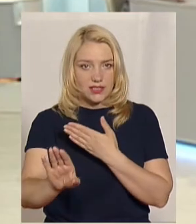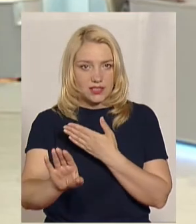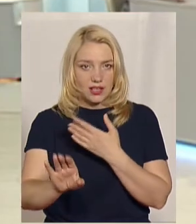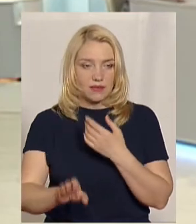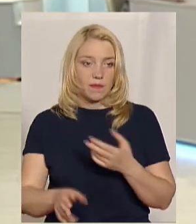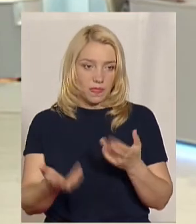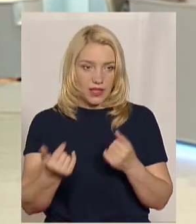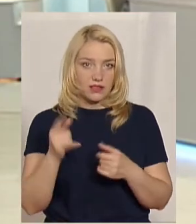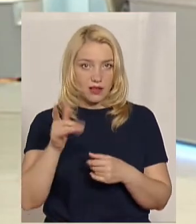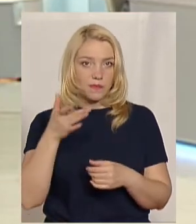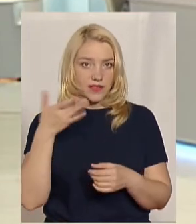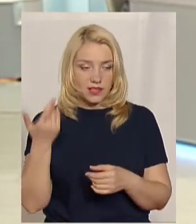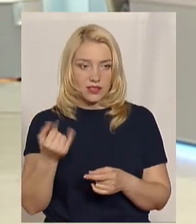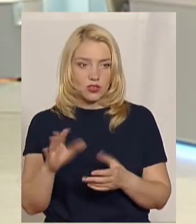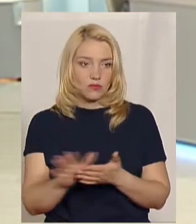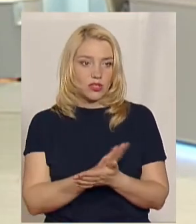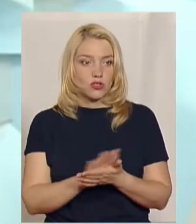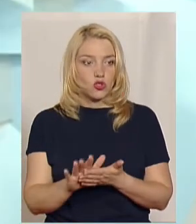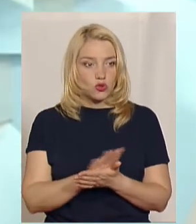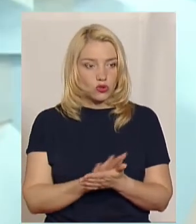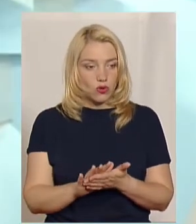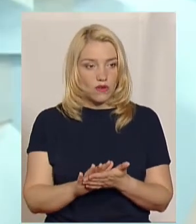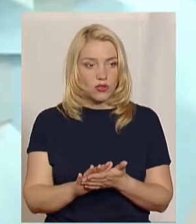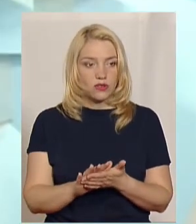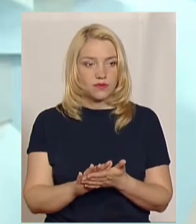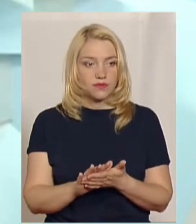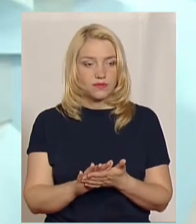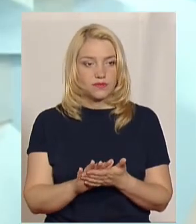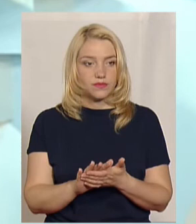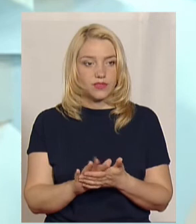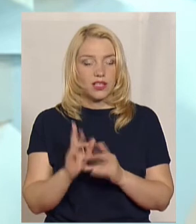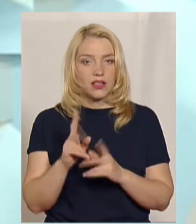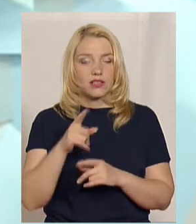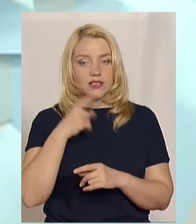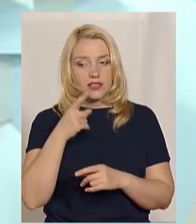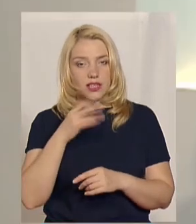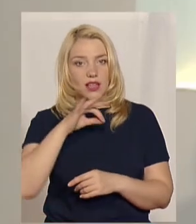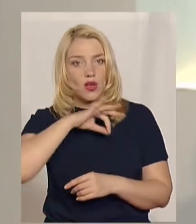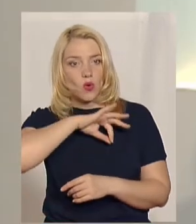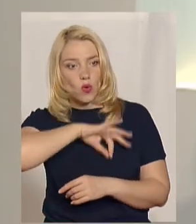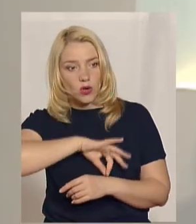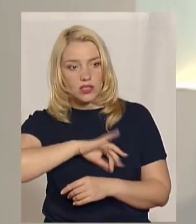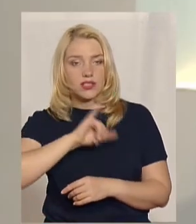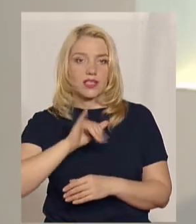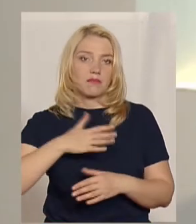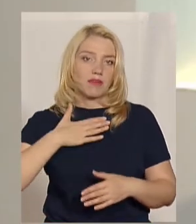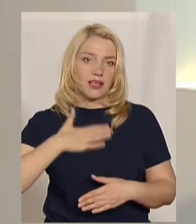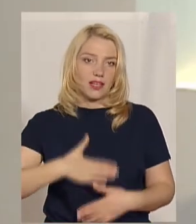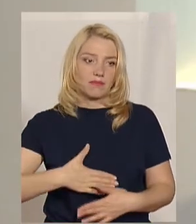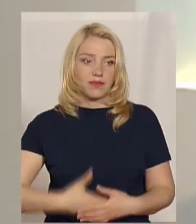дистанції. По-перше, по-друге, безкоштовно. І, як би сказати, і корисне, і приємне.